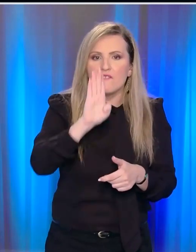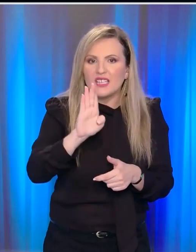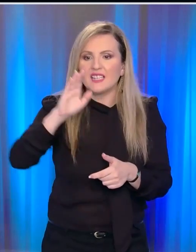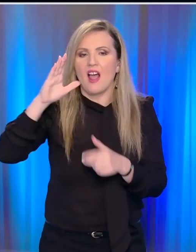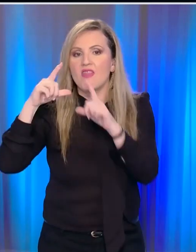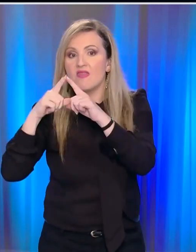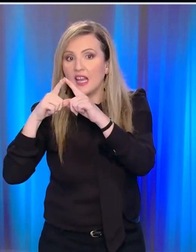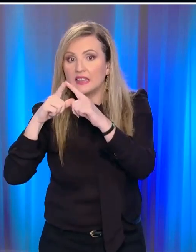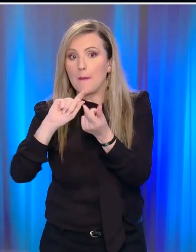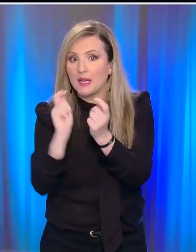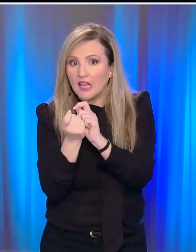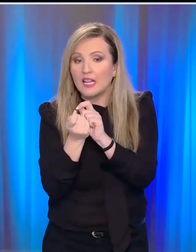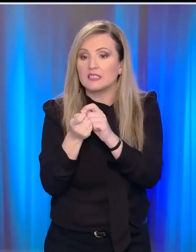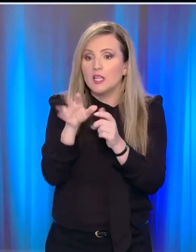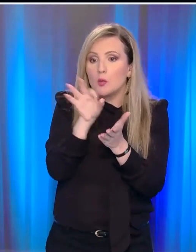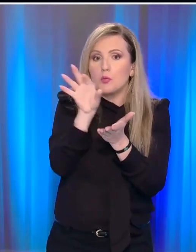Β και Δ.